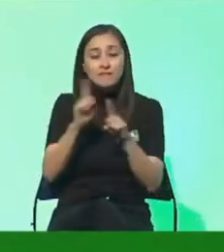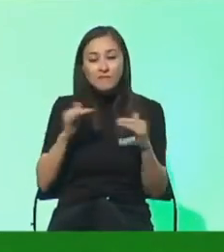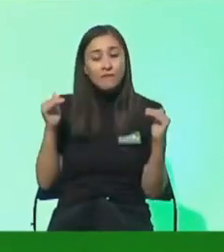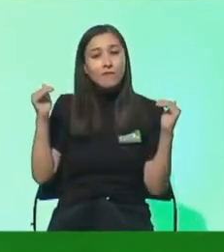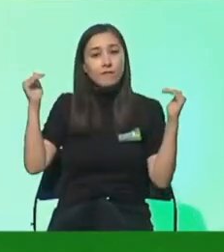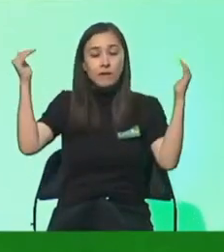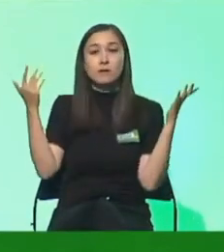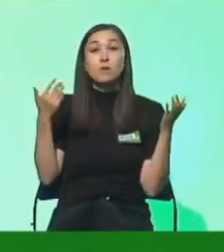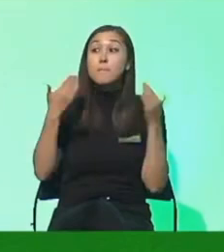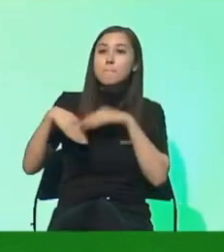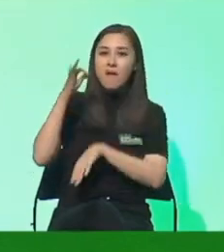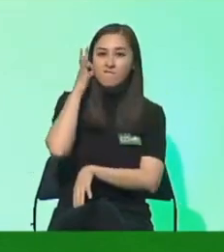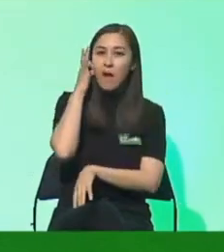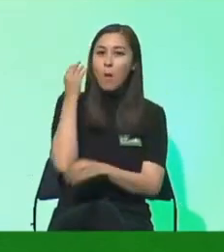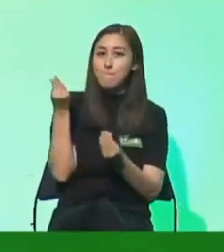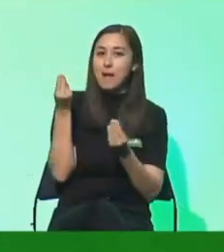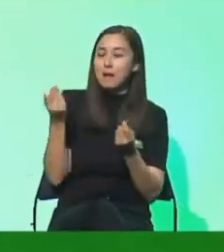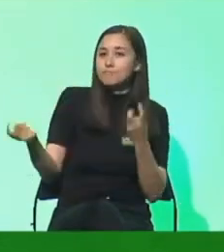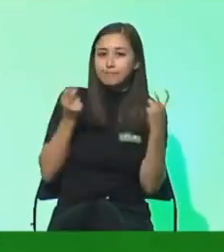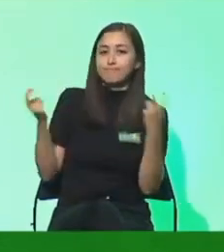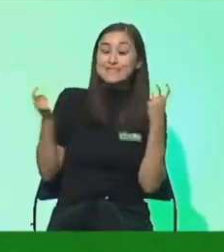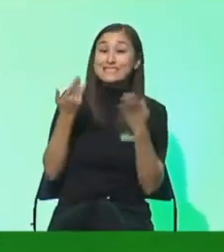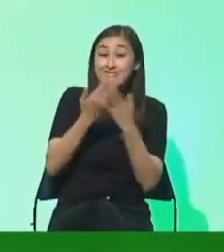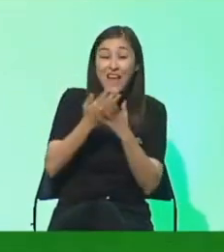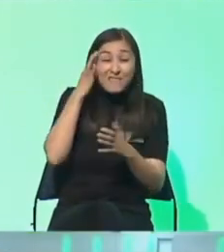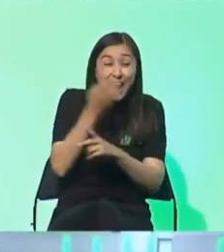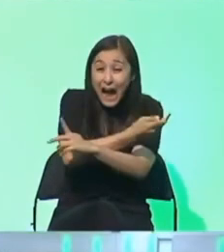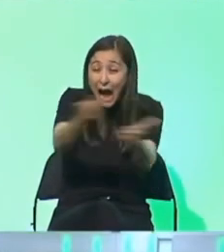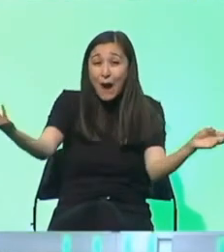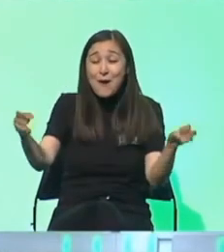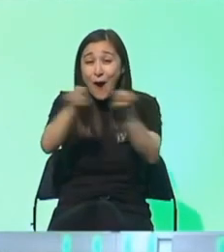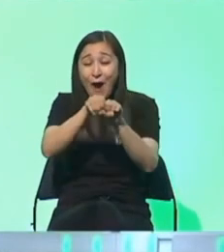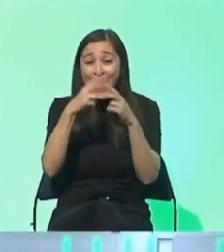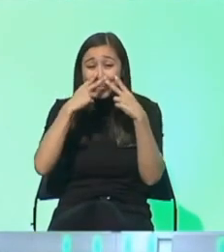es kommen immer mehr Frauen zu uns. Und ich rufe euch zu, liebe Frauen, in den Streams.